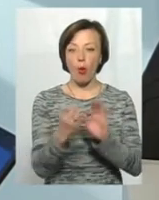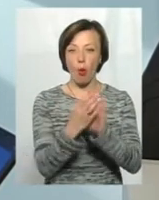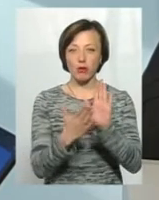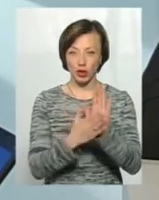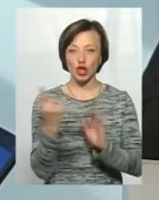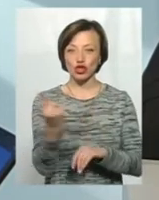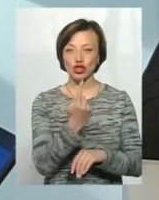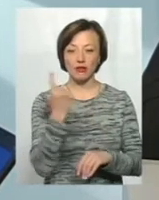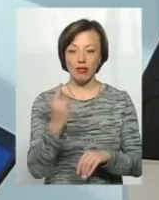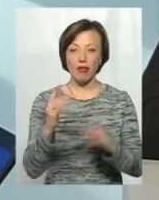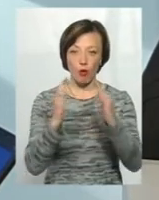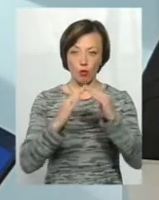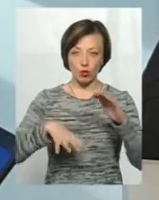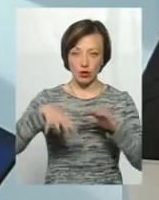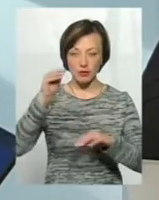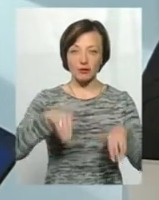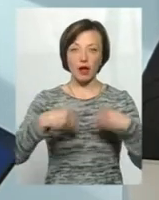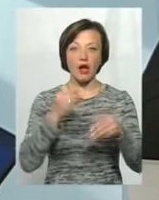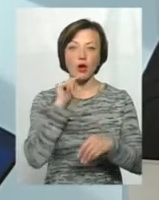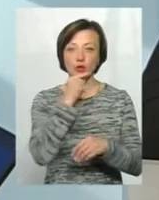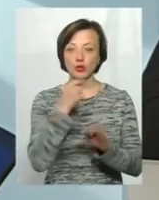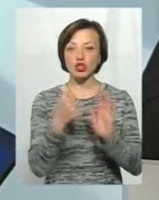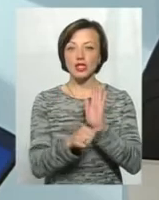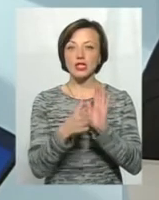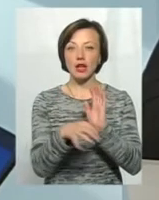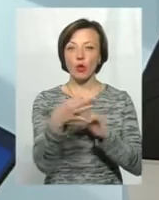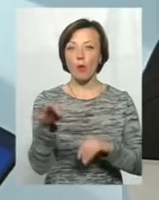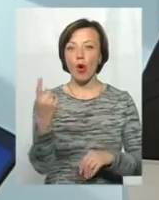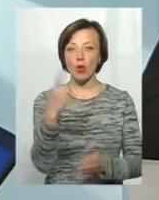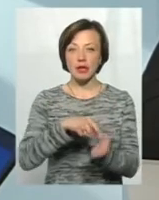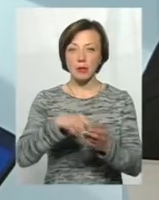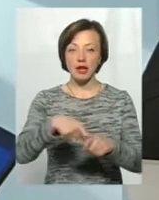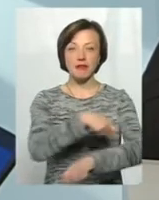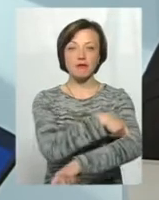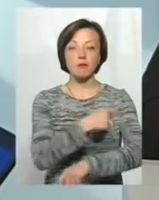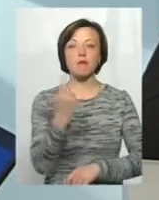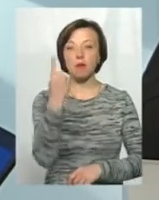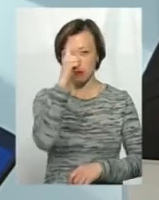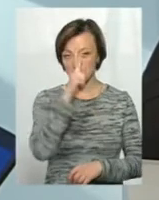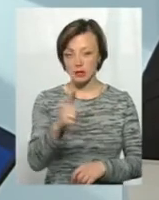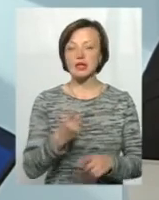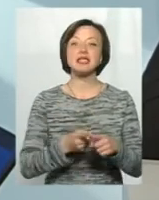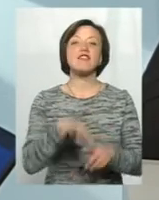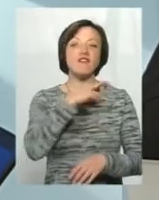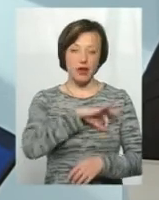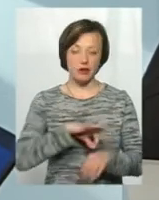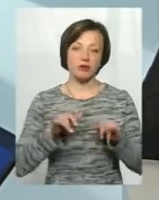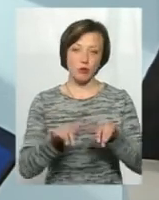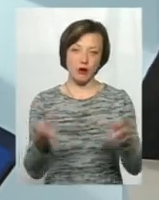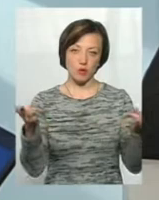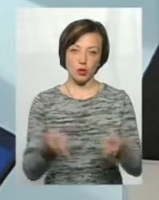на будинок дає економію 60 копійок на одному квадратному метрі в місяці. Це вигідна і потрібна справа, напевно.